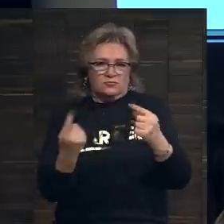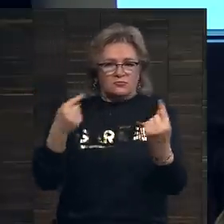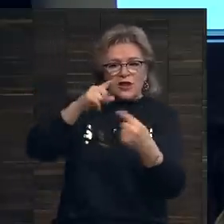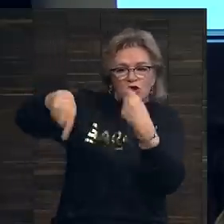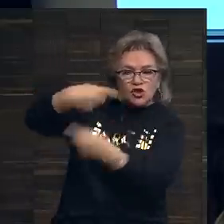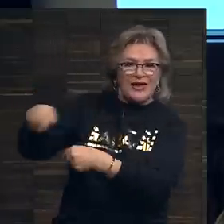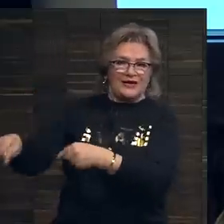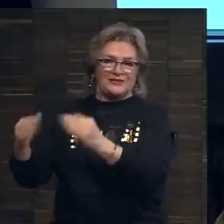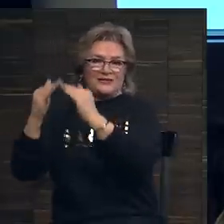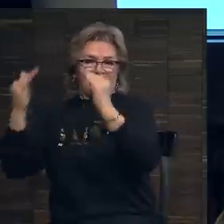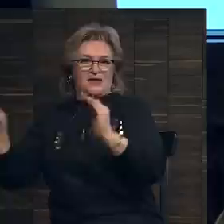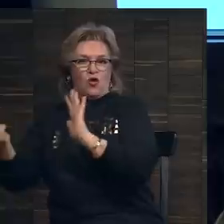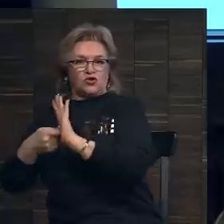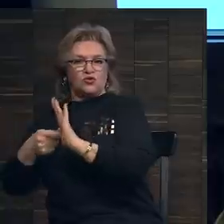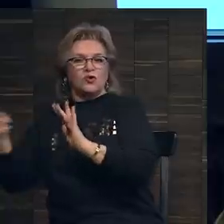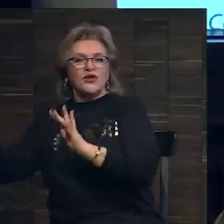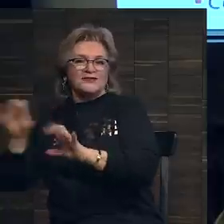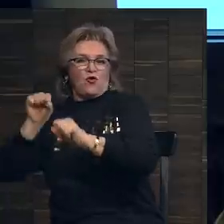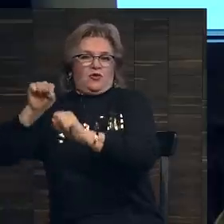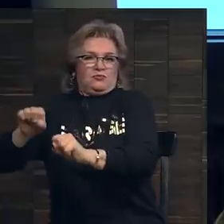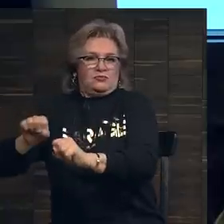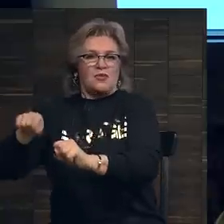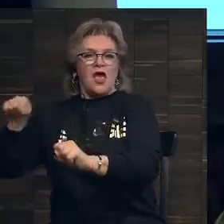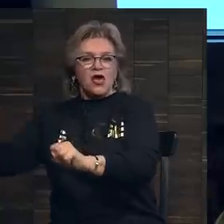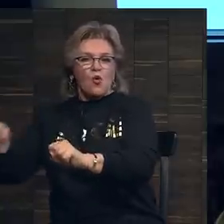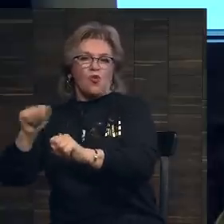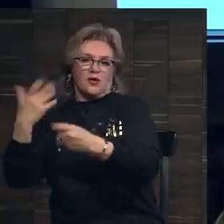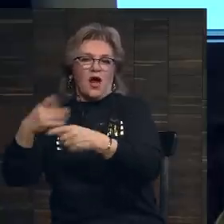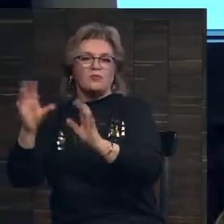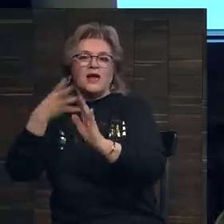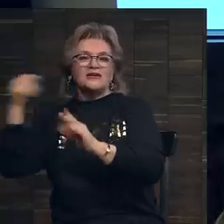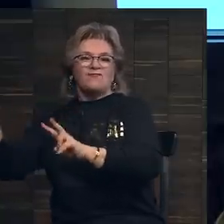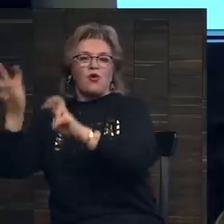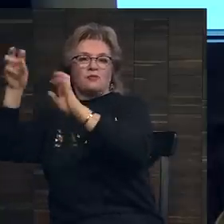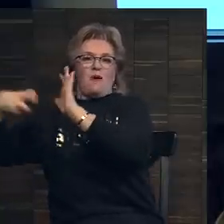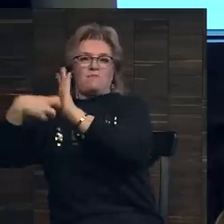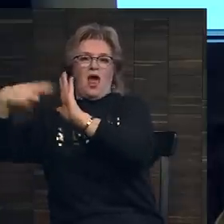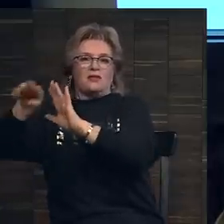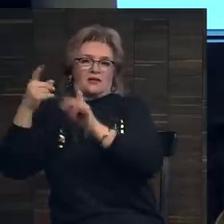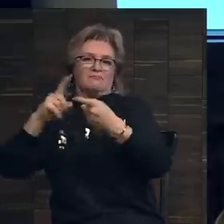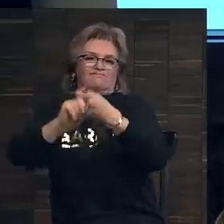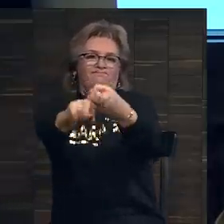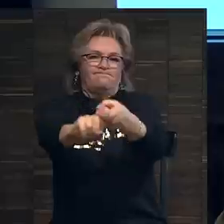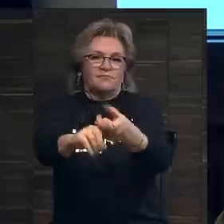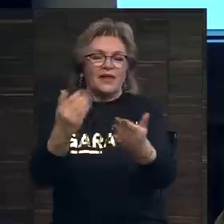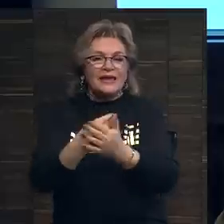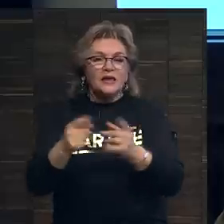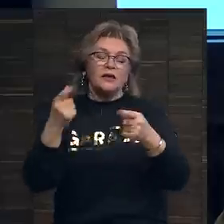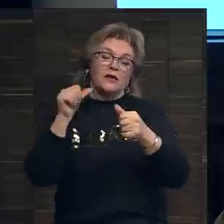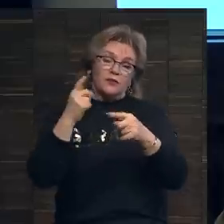Аукционный дом как бы взял вас под свое крыло и распространил на вас часть эффекта своего бренда. Ну и кроме того,